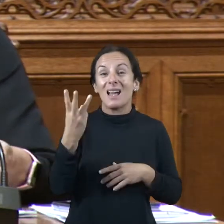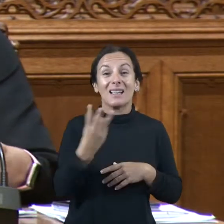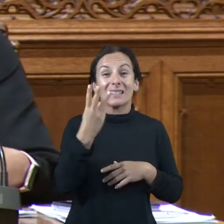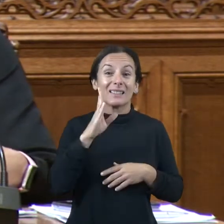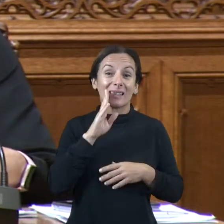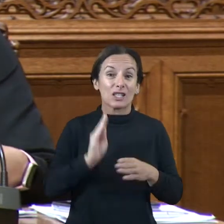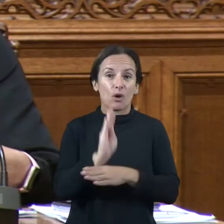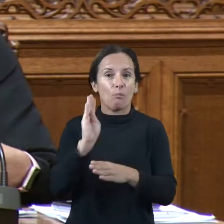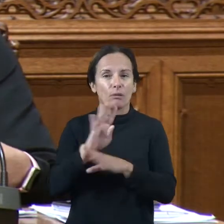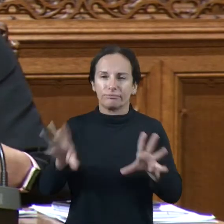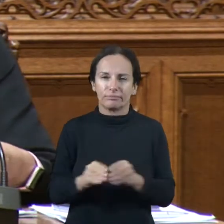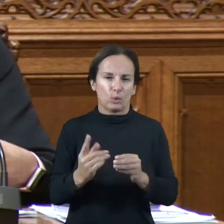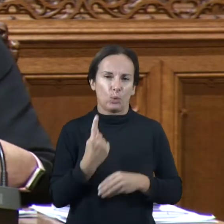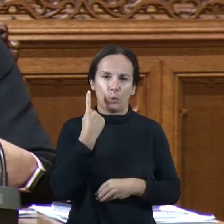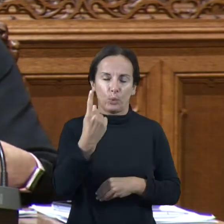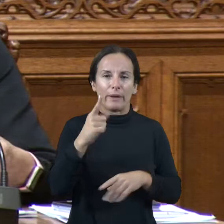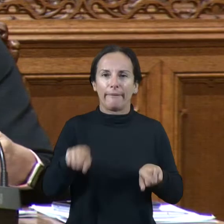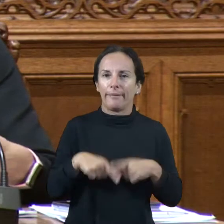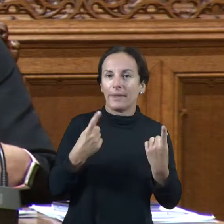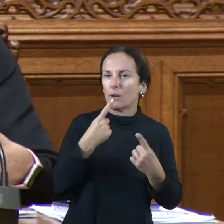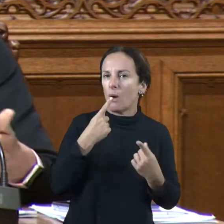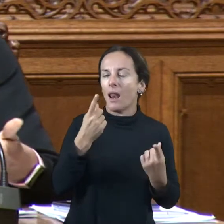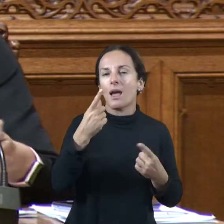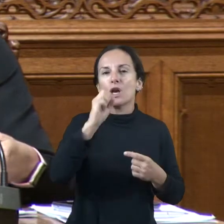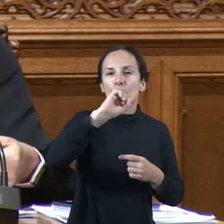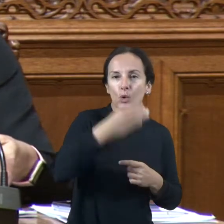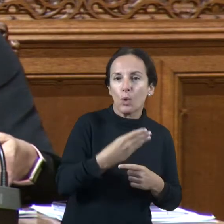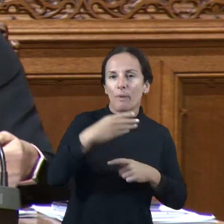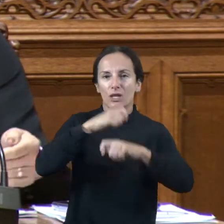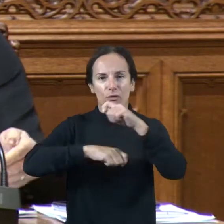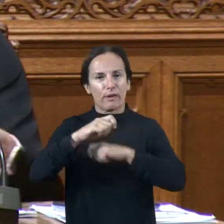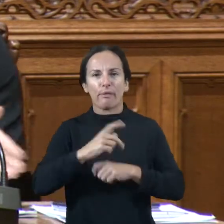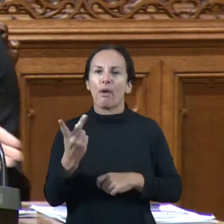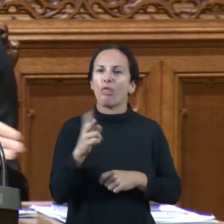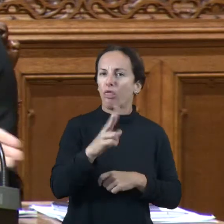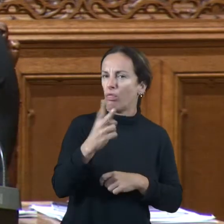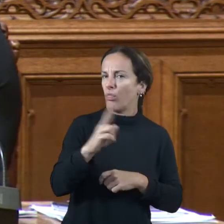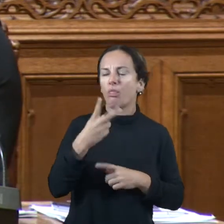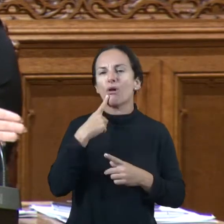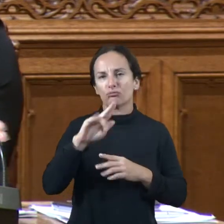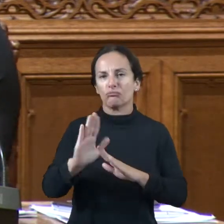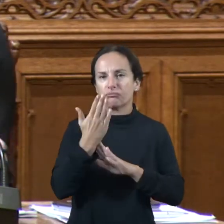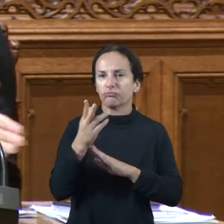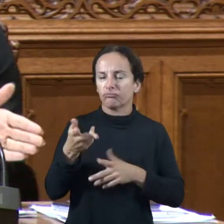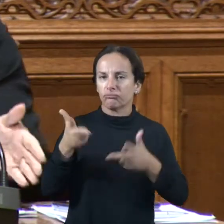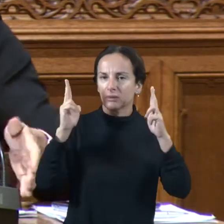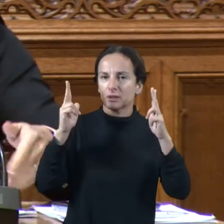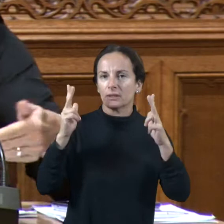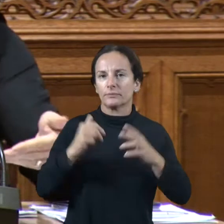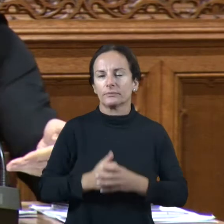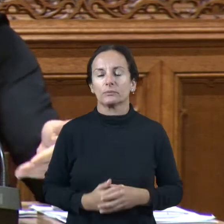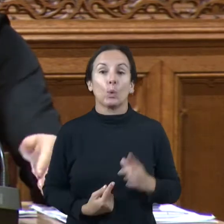i tant ja sigui un club com una associació es podran presentar en aquesta única convocatòria i anar cap a les tres o cap a la